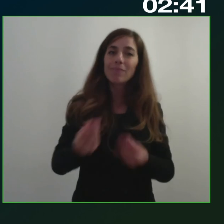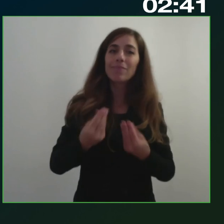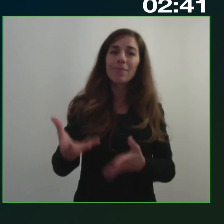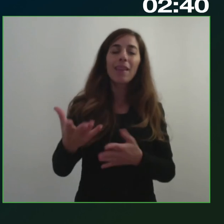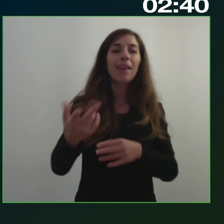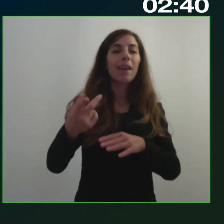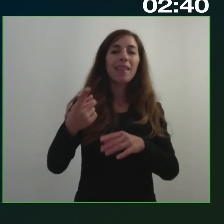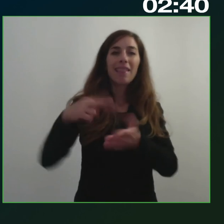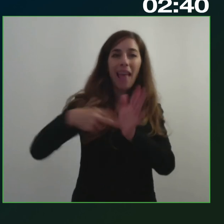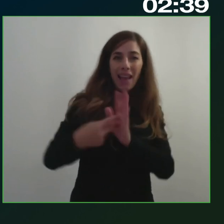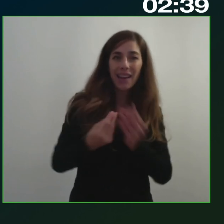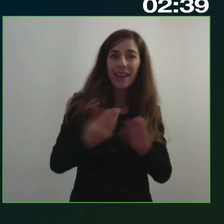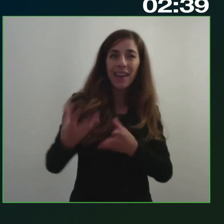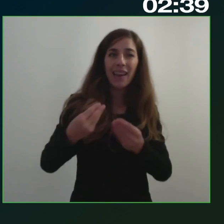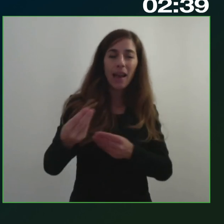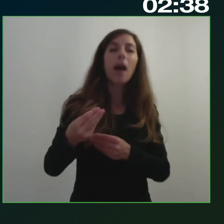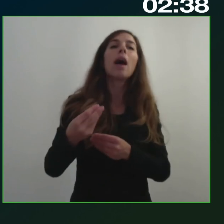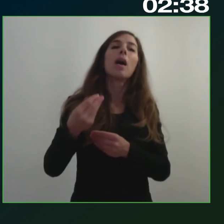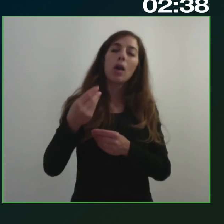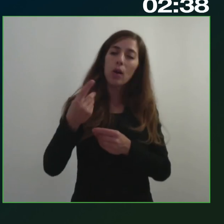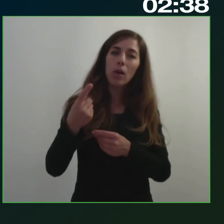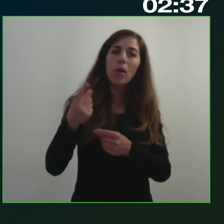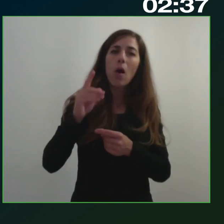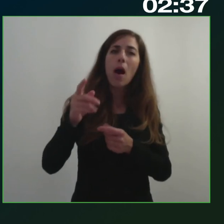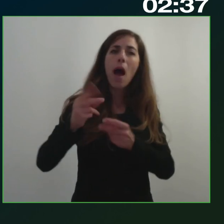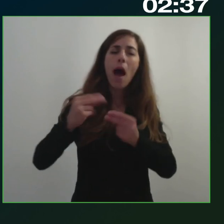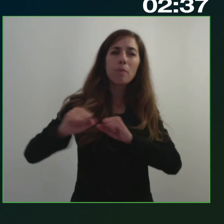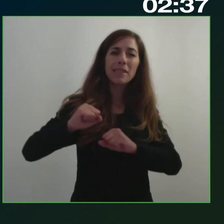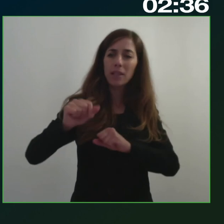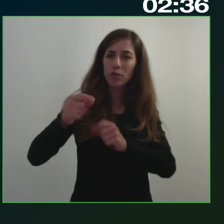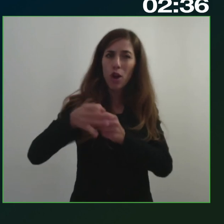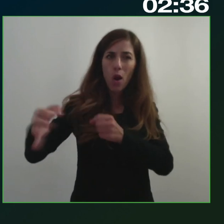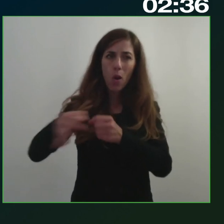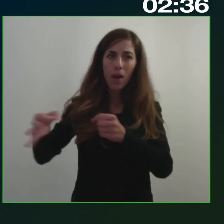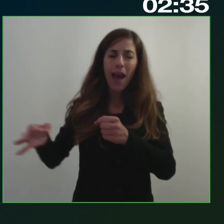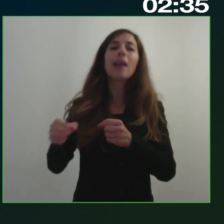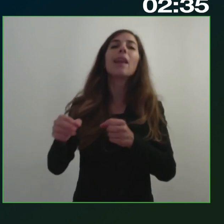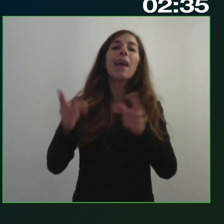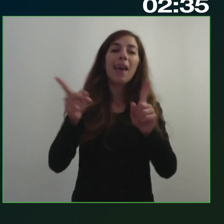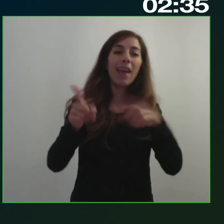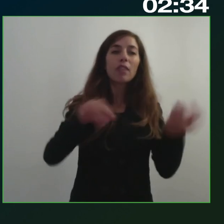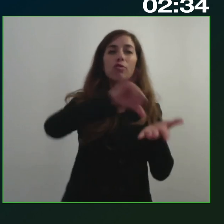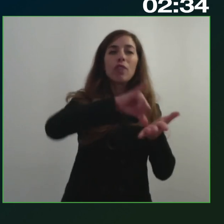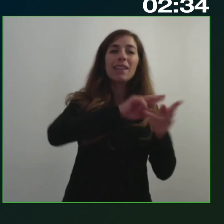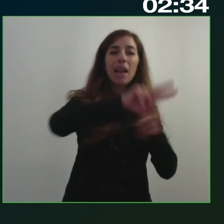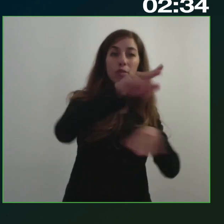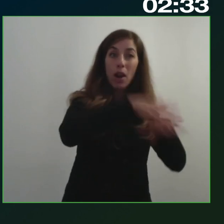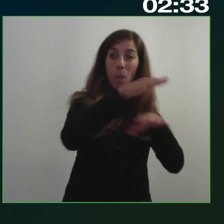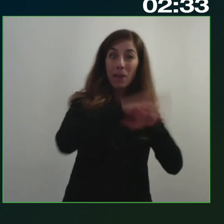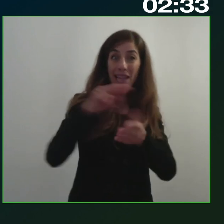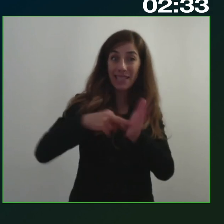amministrazioni locali tramite accordi di cooperazione costituendo centri nazionali di competenza eccetera questo